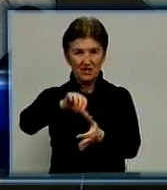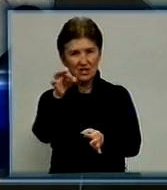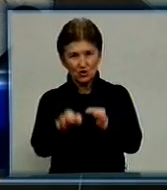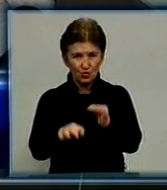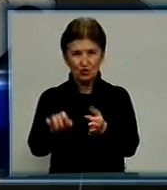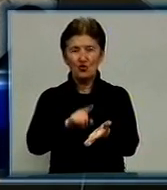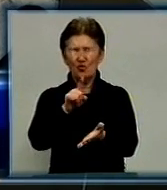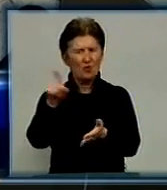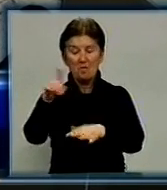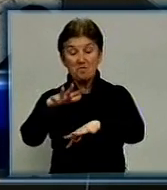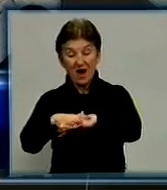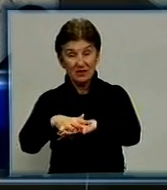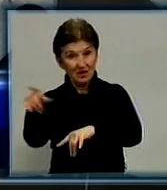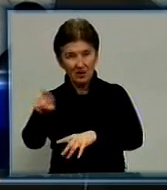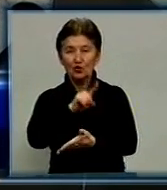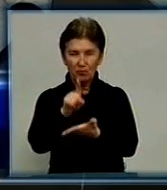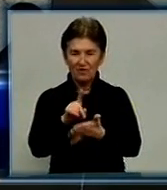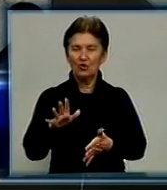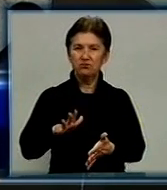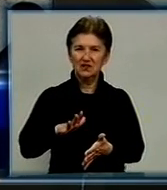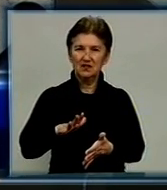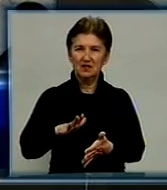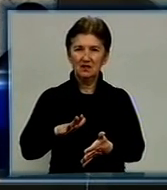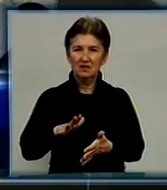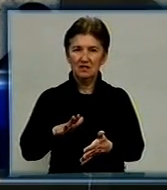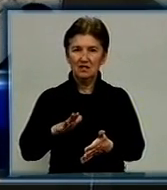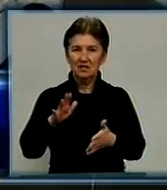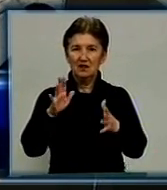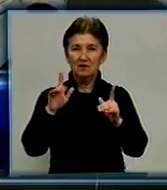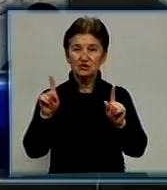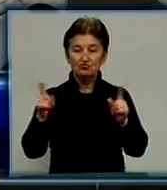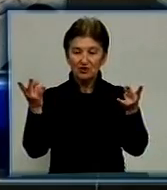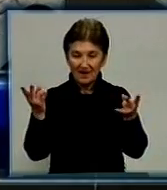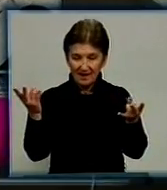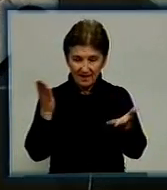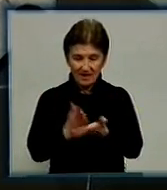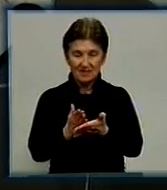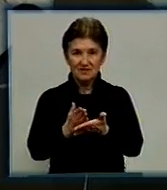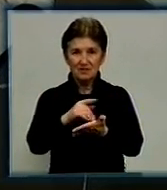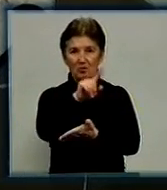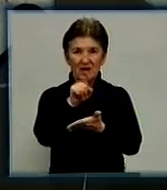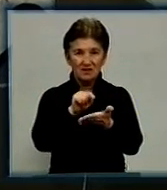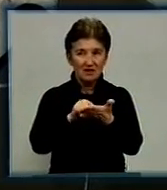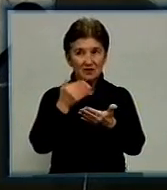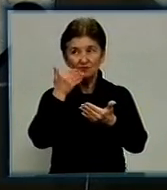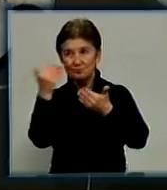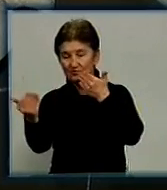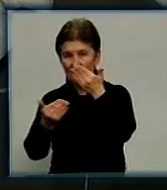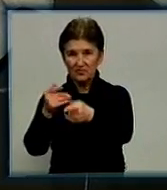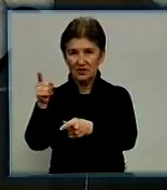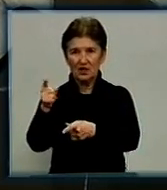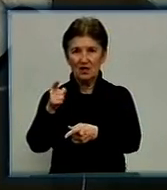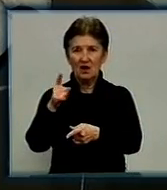бути на тій підставі, що є необхідність задати декілька питань самому представнику